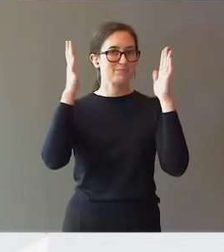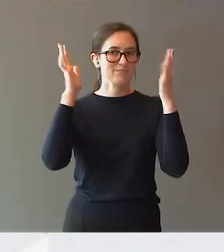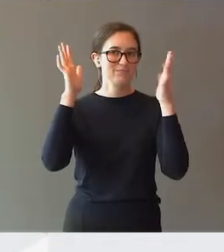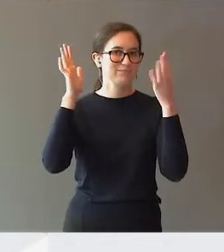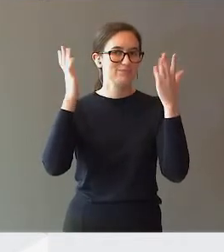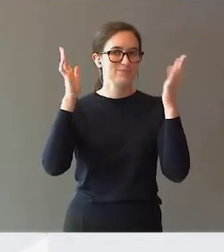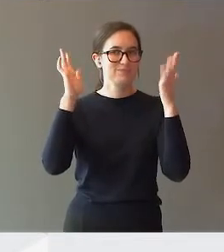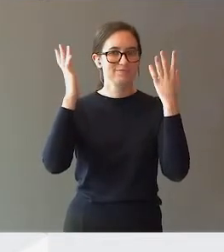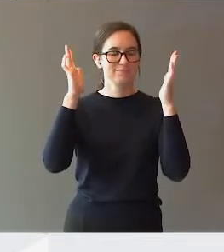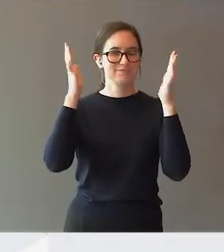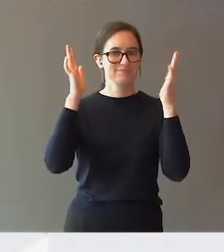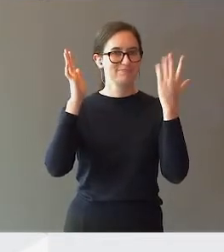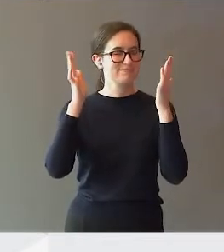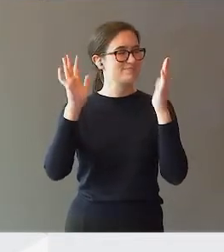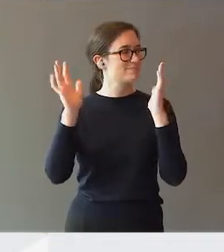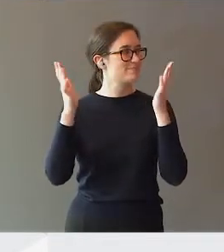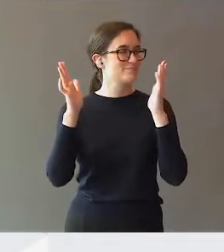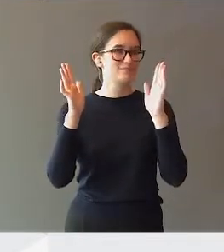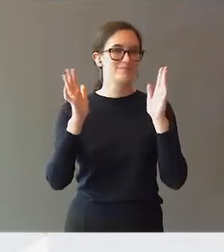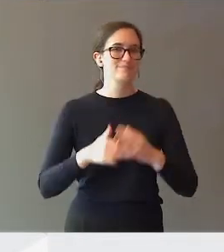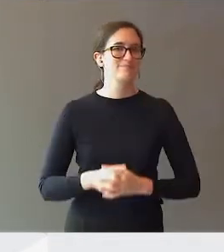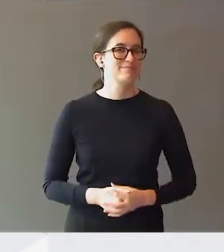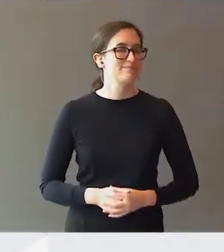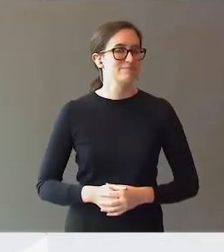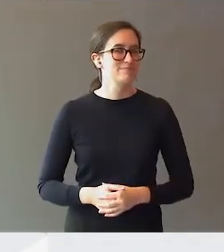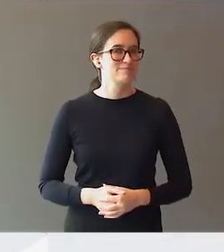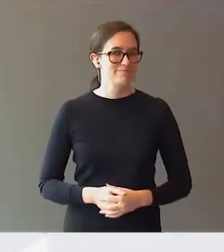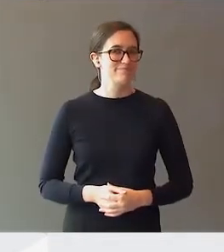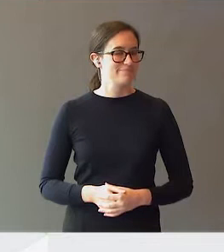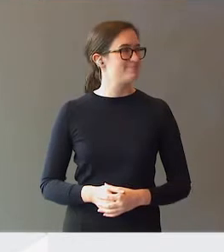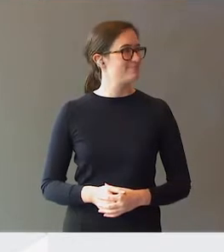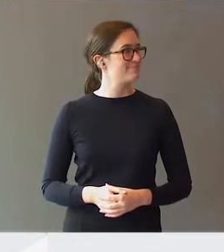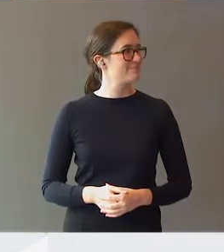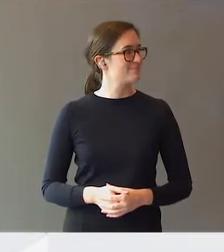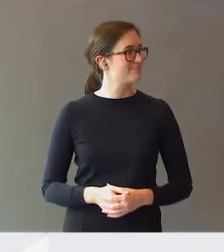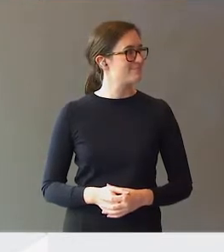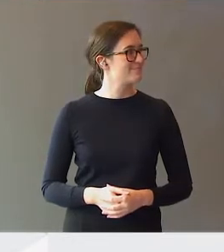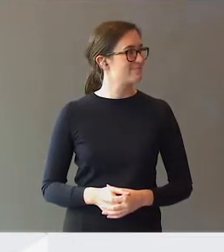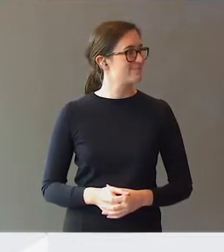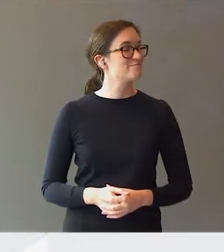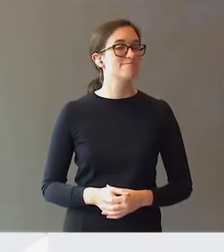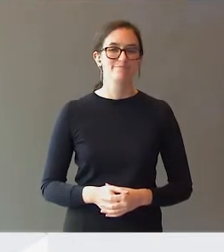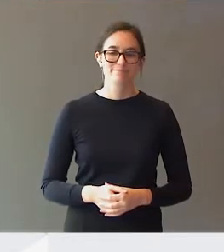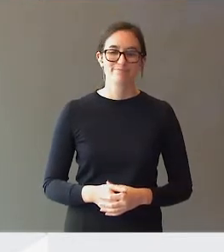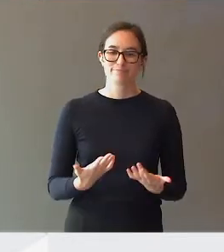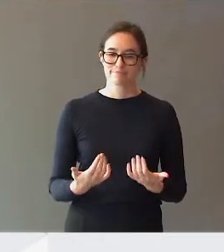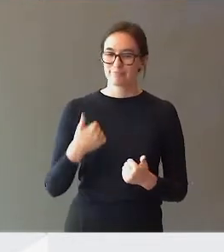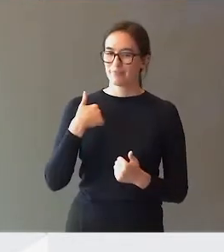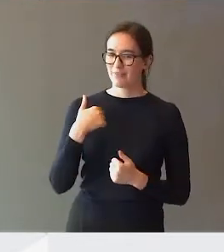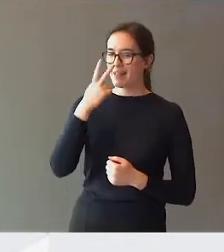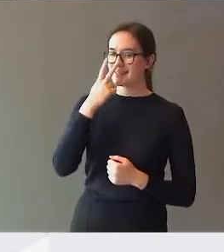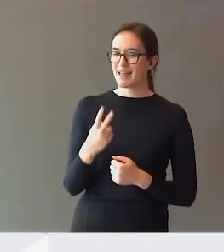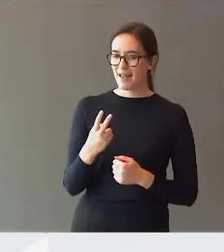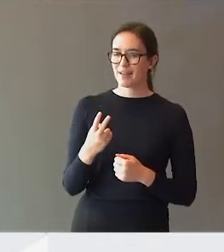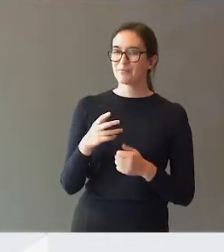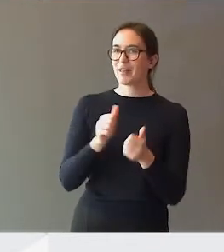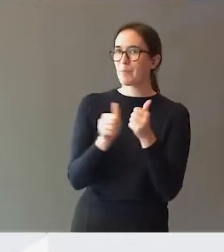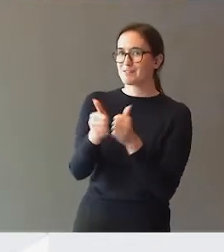kunnskapsdepartementet